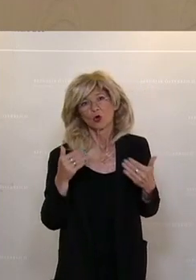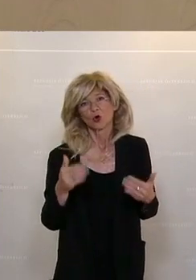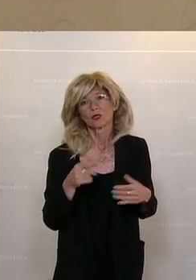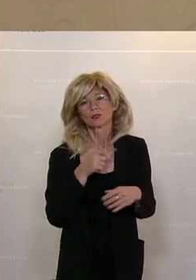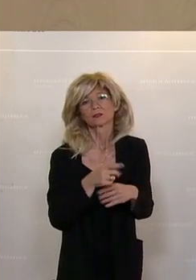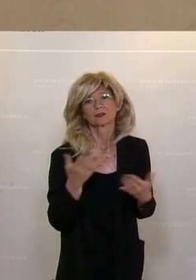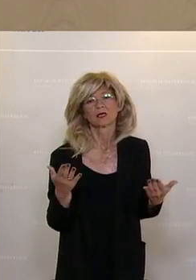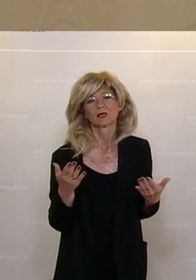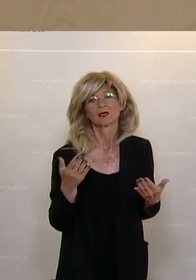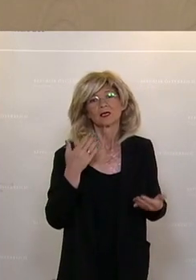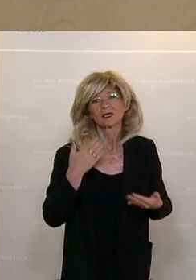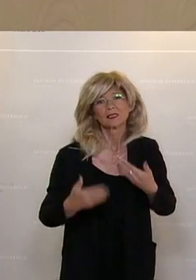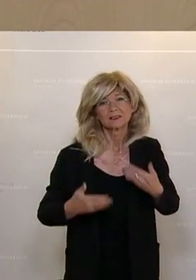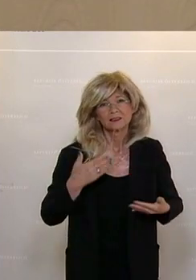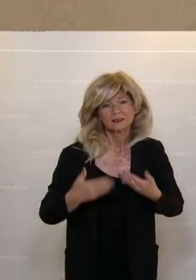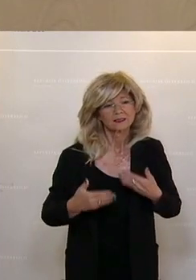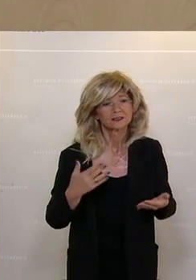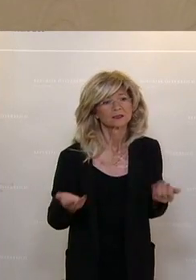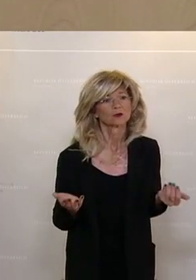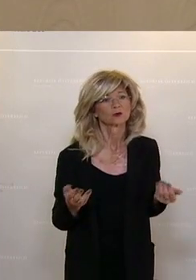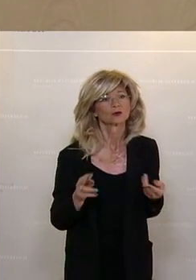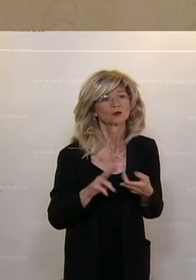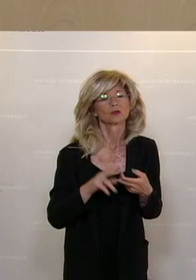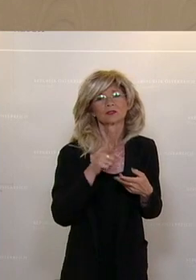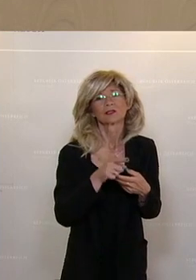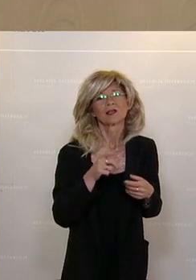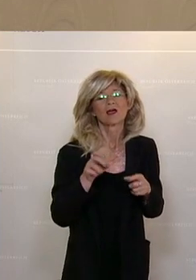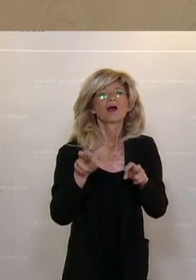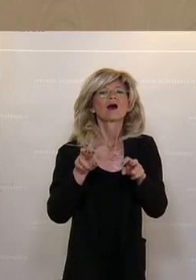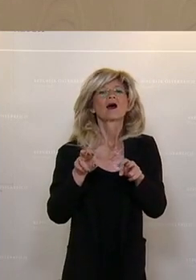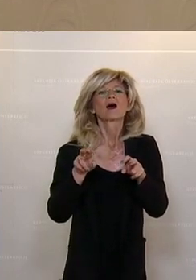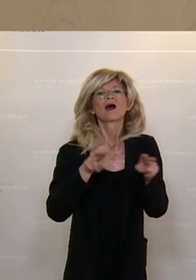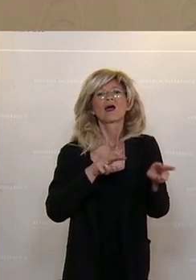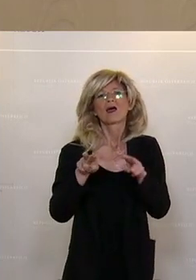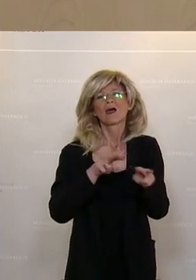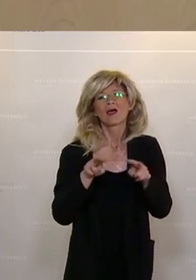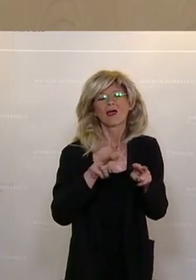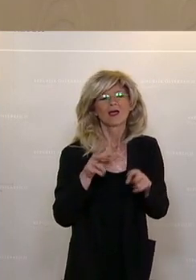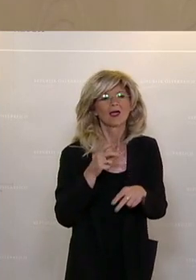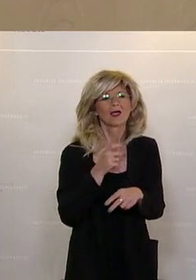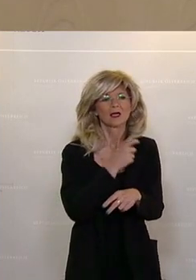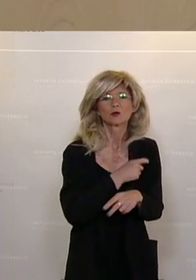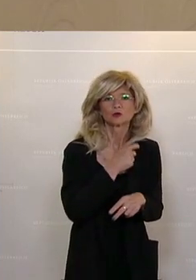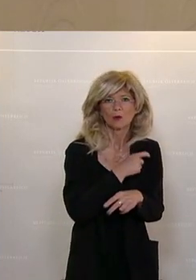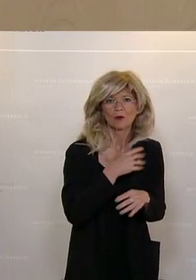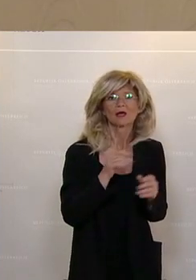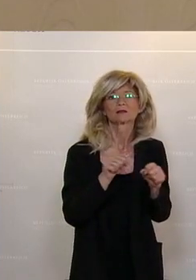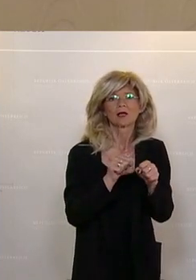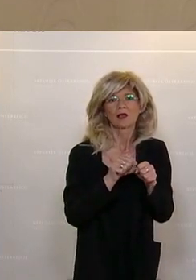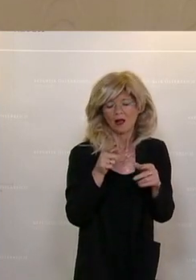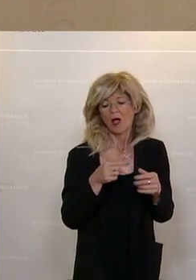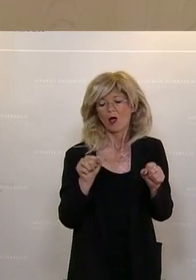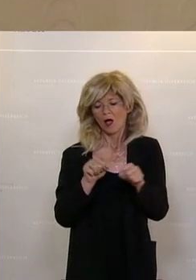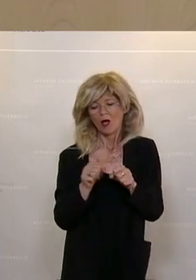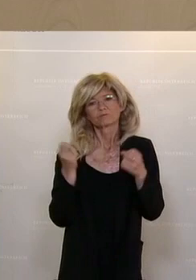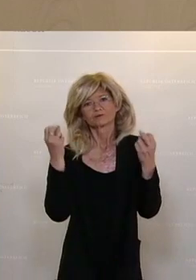erweitert wird und der entsprechende Abänderungsantrag wurde von den Regierungsfraktionen heute auch eingebracht. Der weitergehende Antrag von den Kollegen